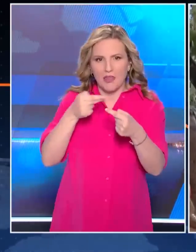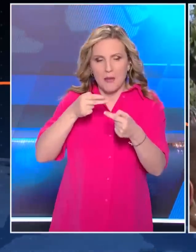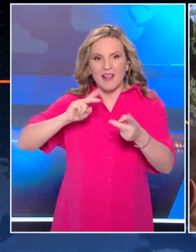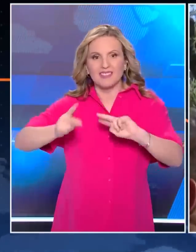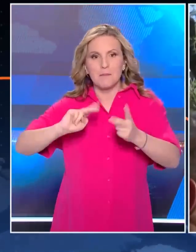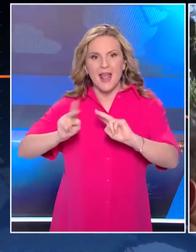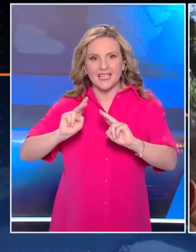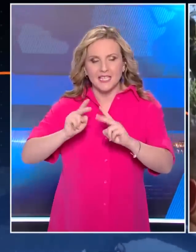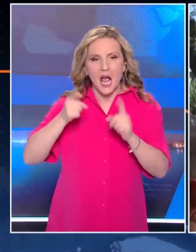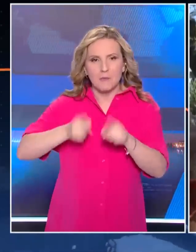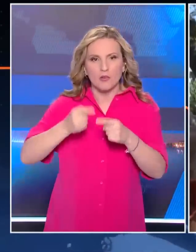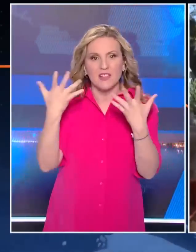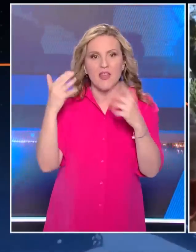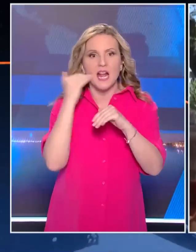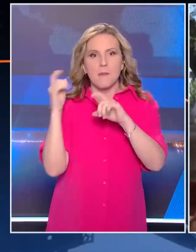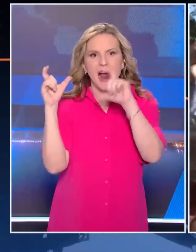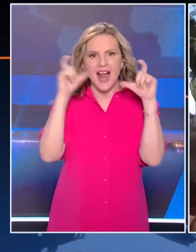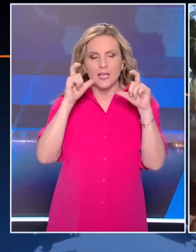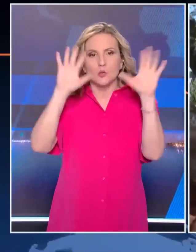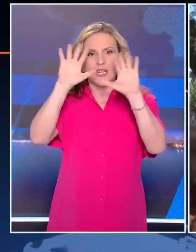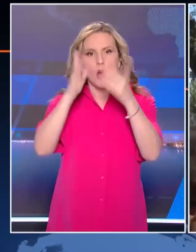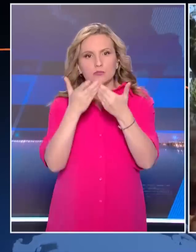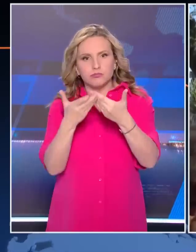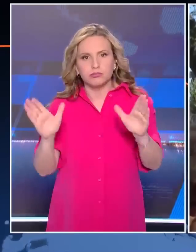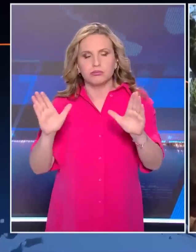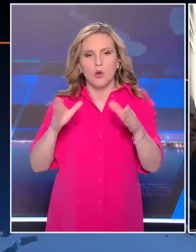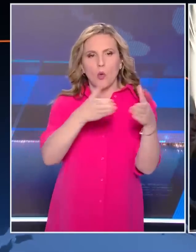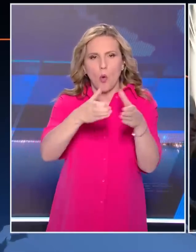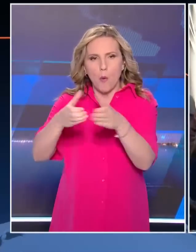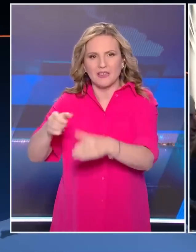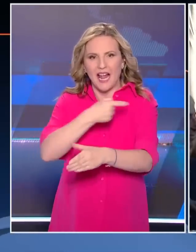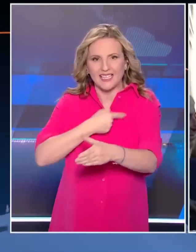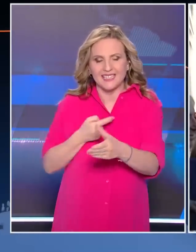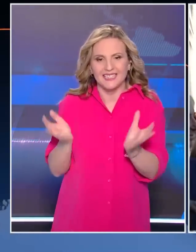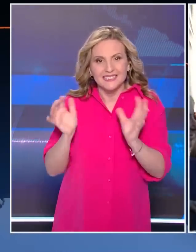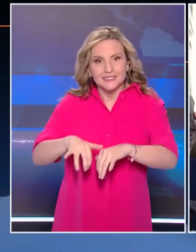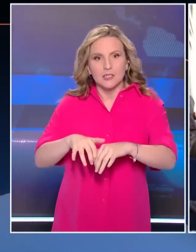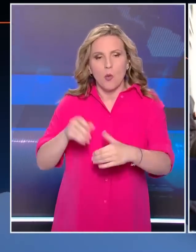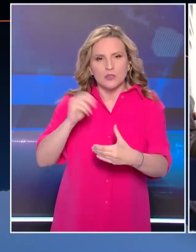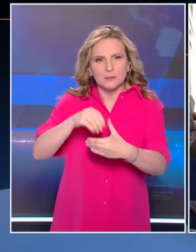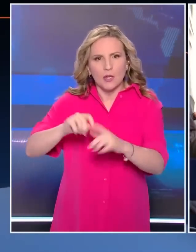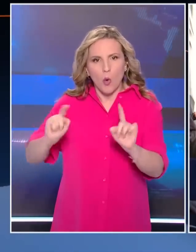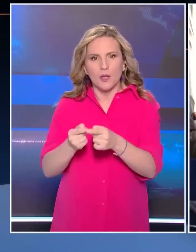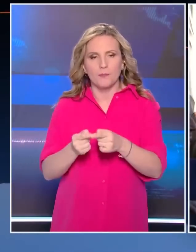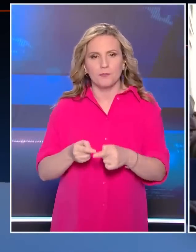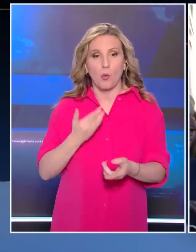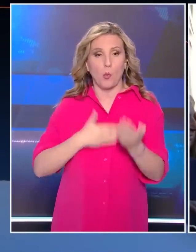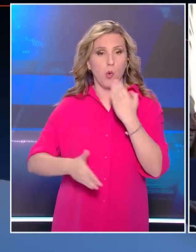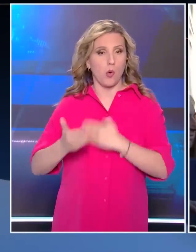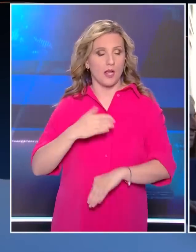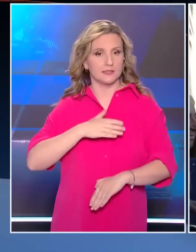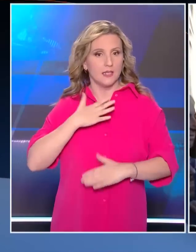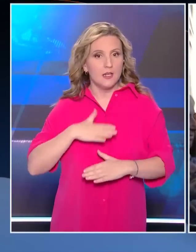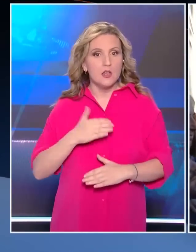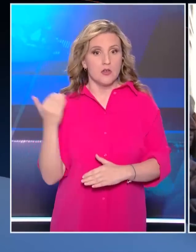που αποφασίστηκε να γίνει στις 10 Μαΐου με τους αρχηγούς όλων των κοινοβουλευτικών κομμάτων. Είχα κουραστεί εδώ και εβδομάδες να